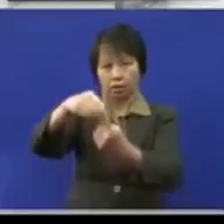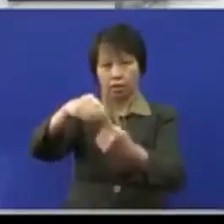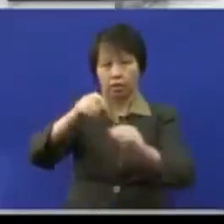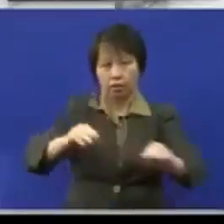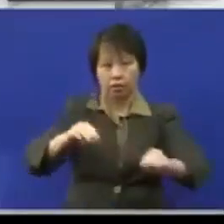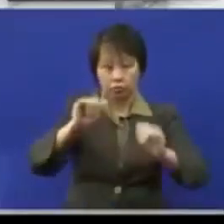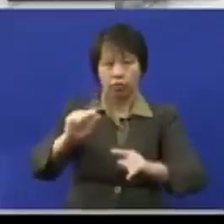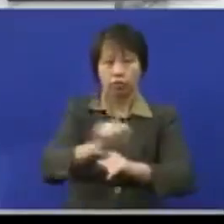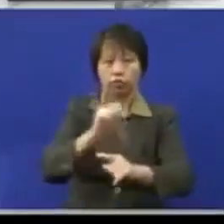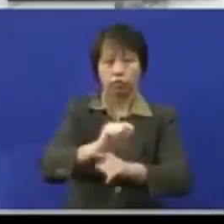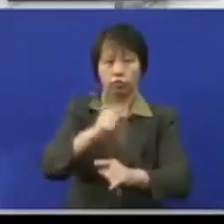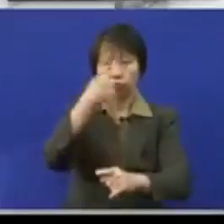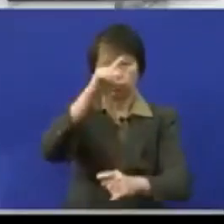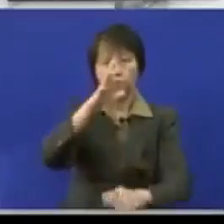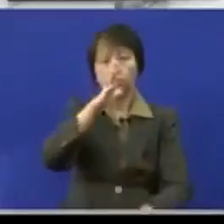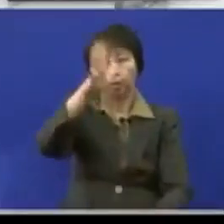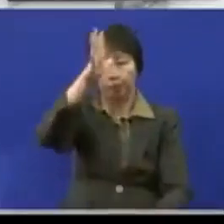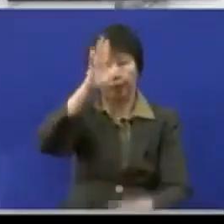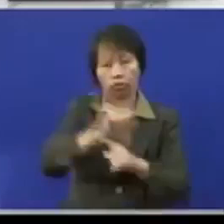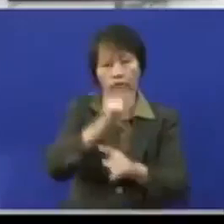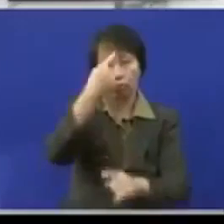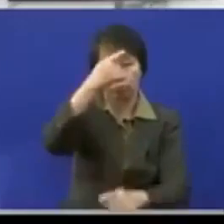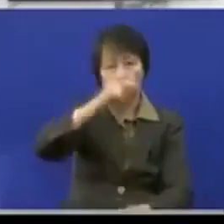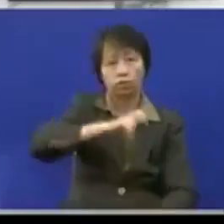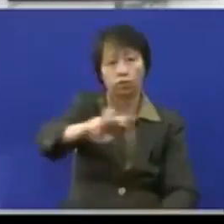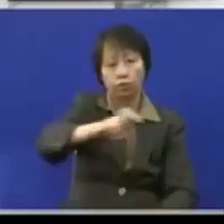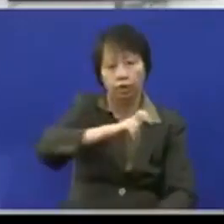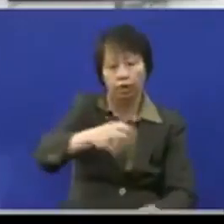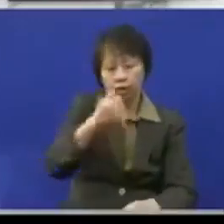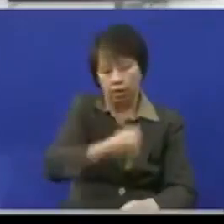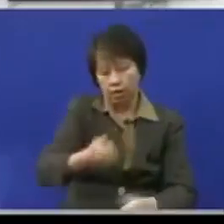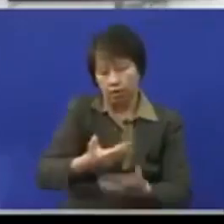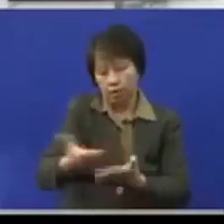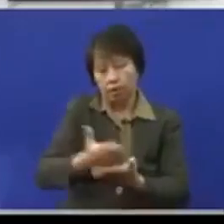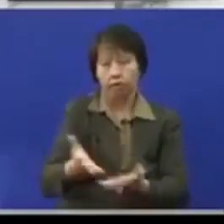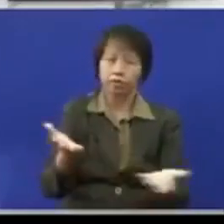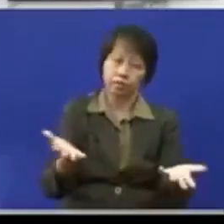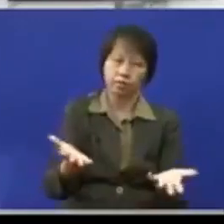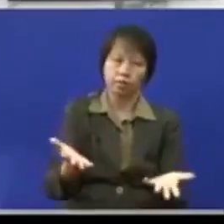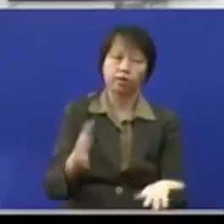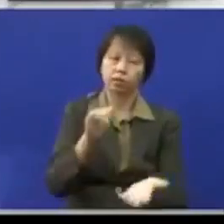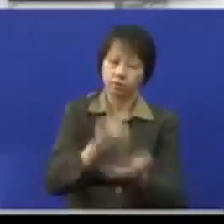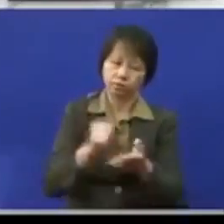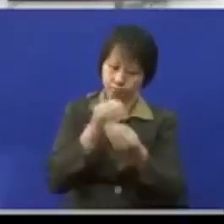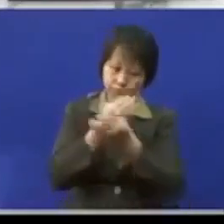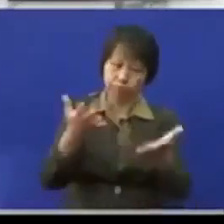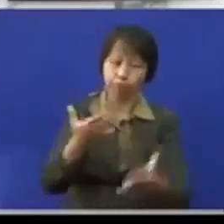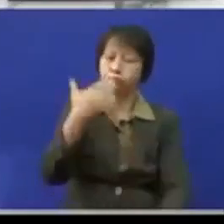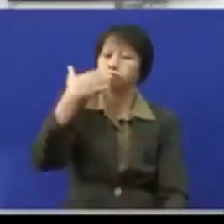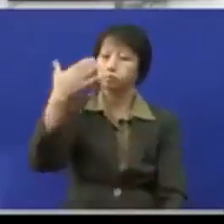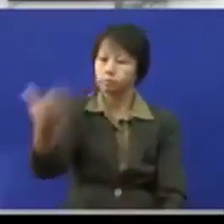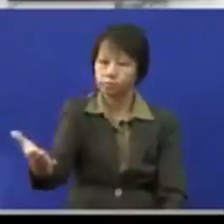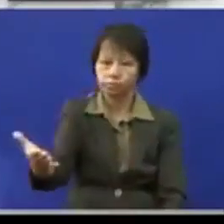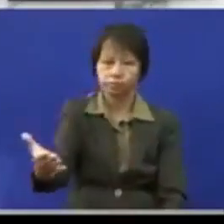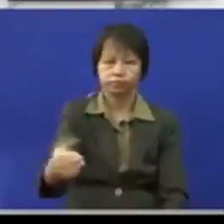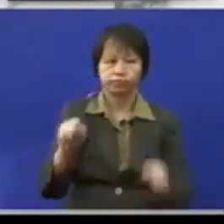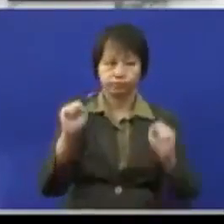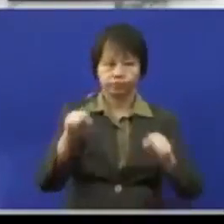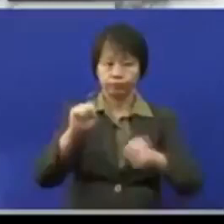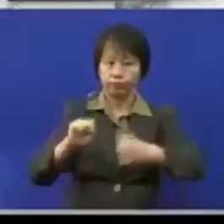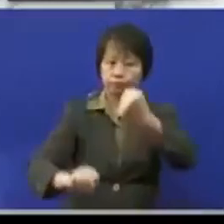digunakan oleh ibu bapak untuk tujuan pengangkutan peralatan dan sebagainya jadi sebagai maklumat sajalah dan terima kasih saya bolehlah